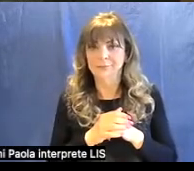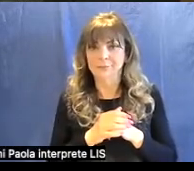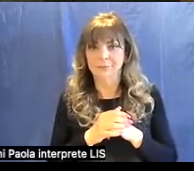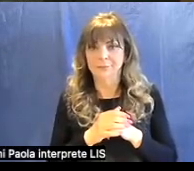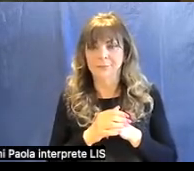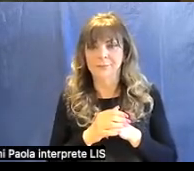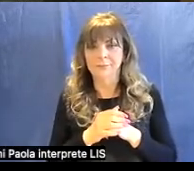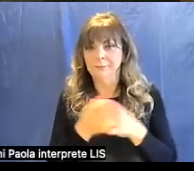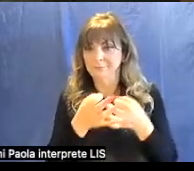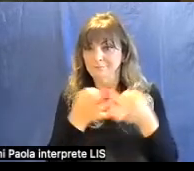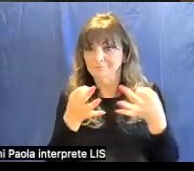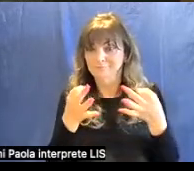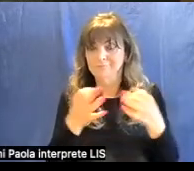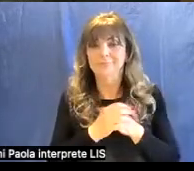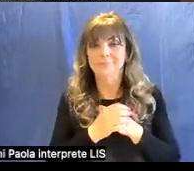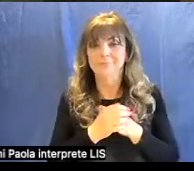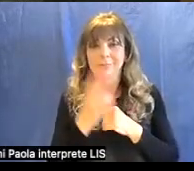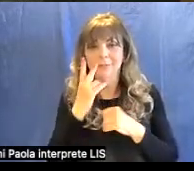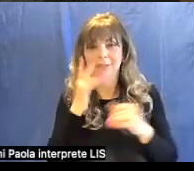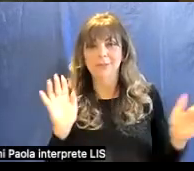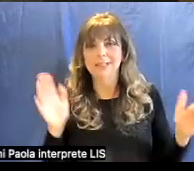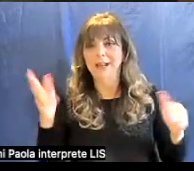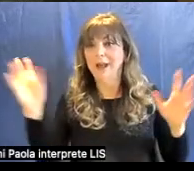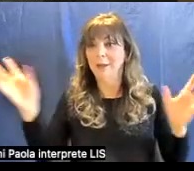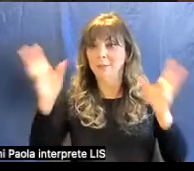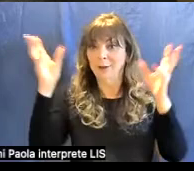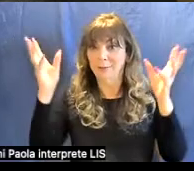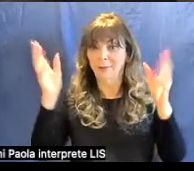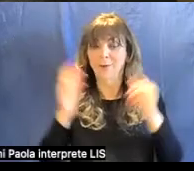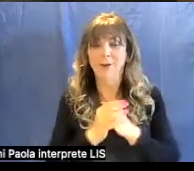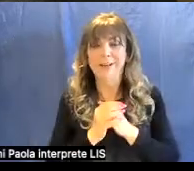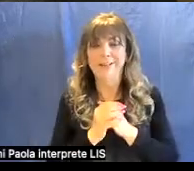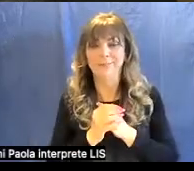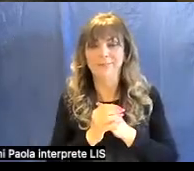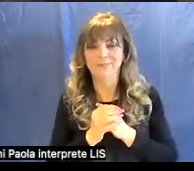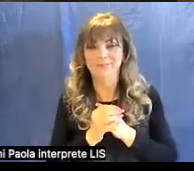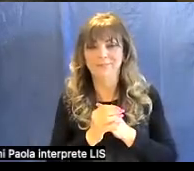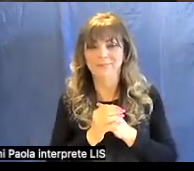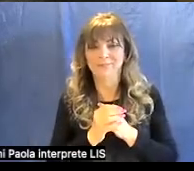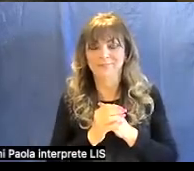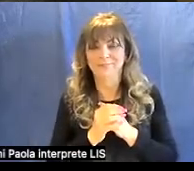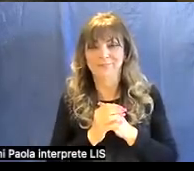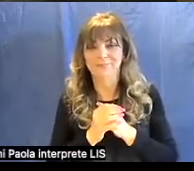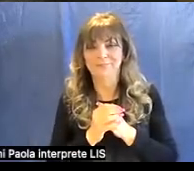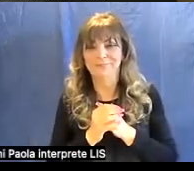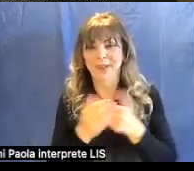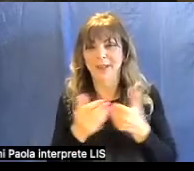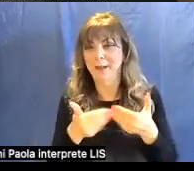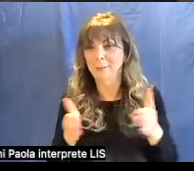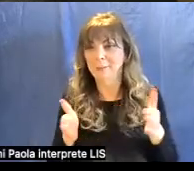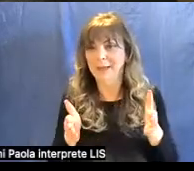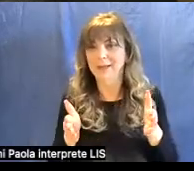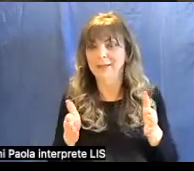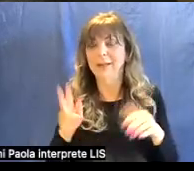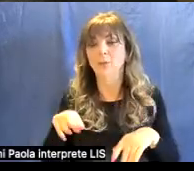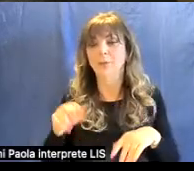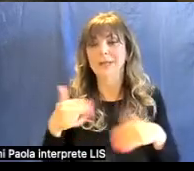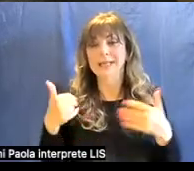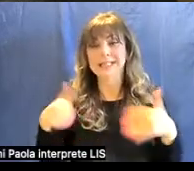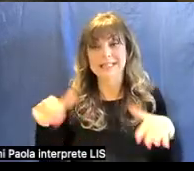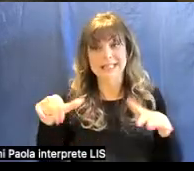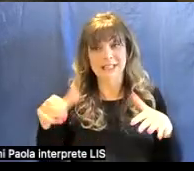Benissimo, veniamo alla sala dei capolavori che è stata aperta al pubblico nel 2016